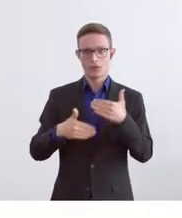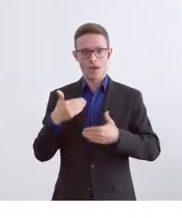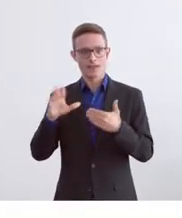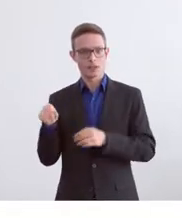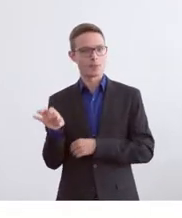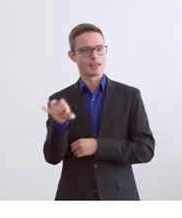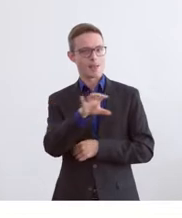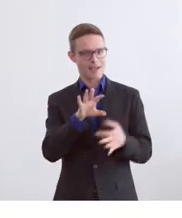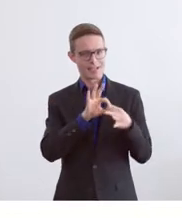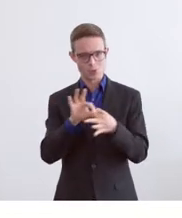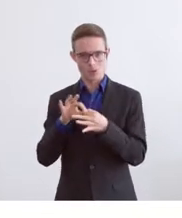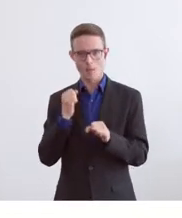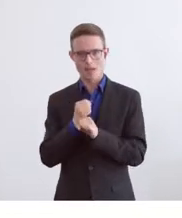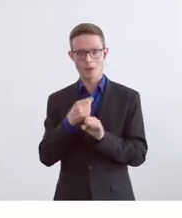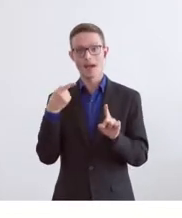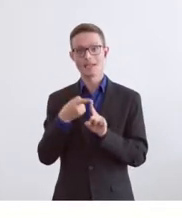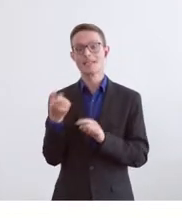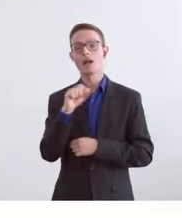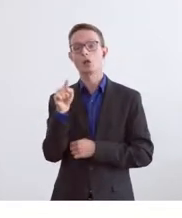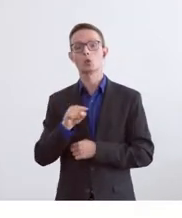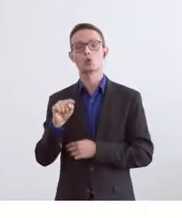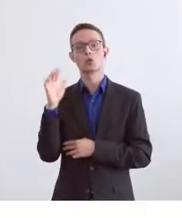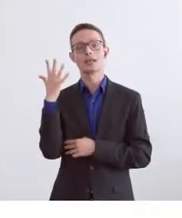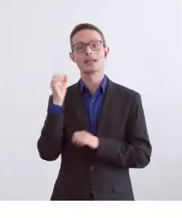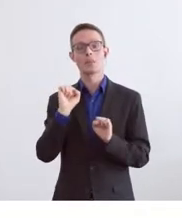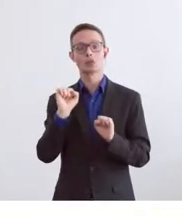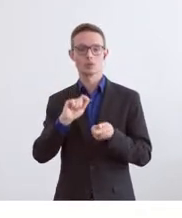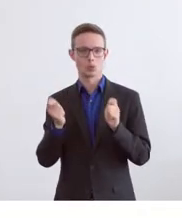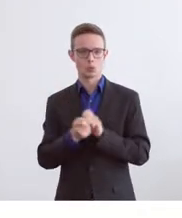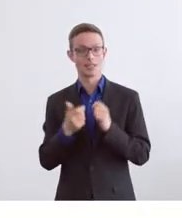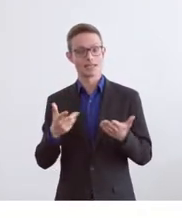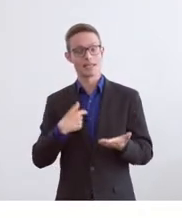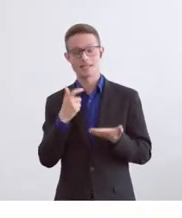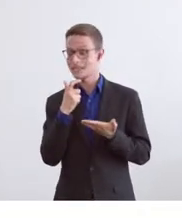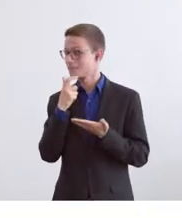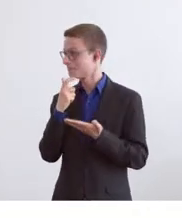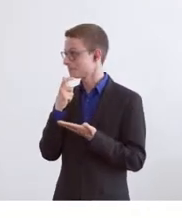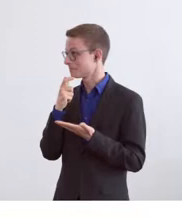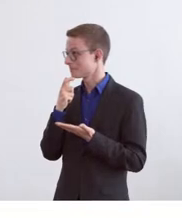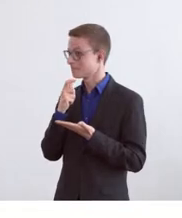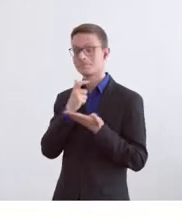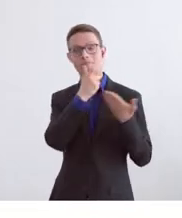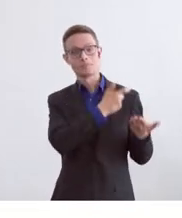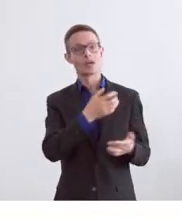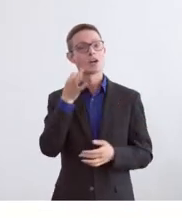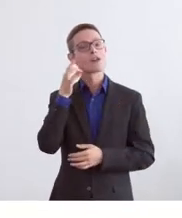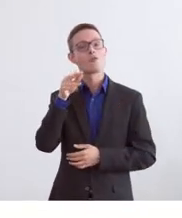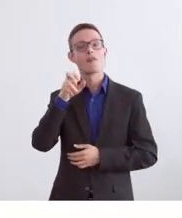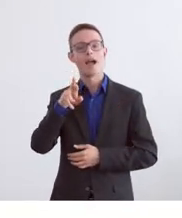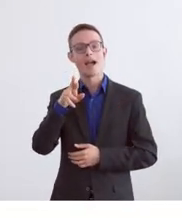Gemeinden zusammen, um Klimaschutz im Kanton Zürich umzusetzen. Damit übergebe ich gerne weiter an die Regierungsrätin Jacqueline Fehr.